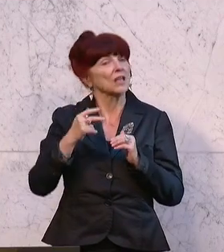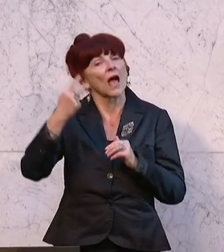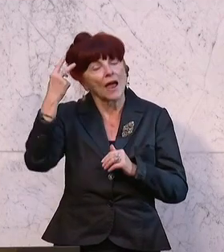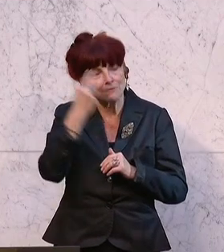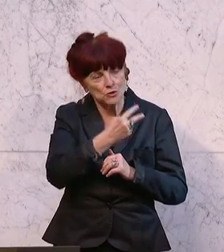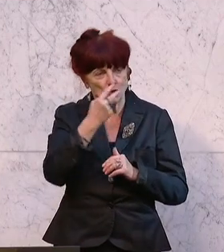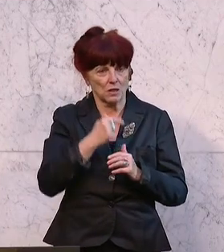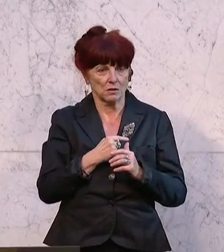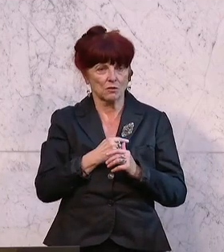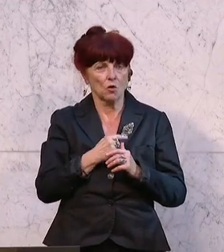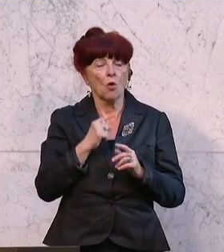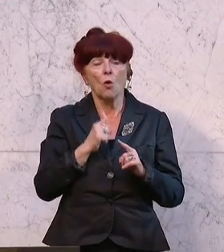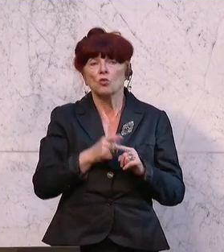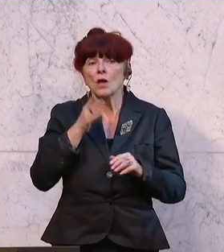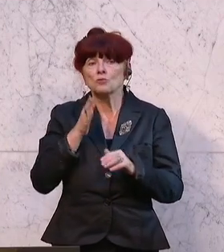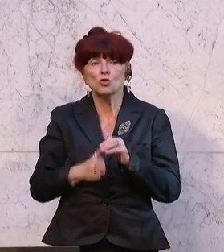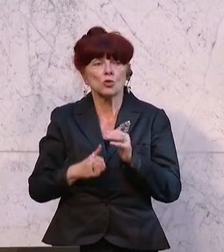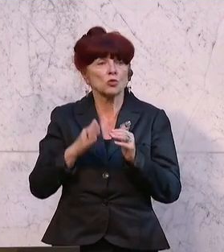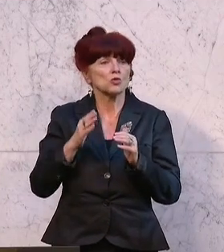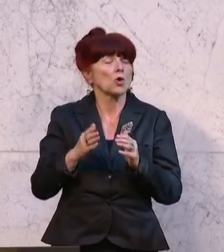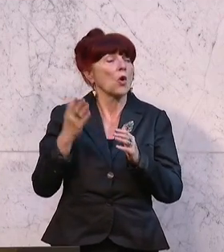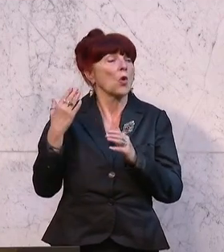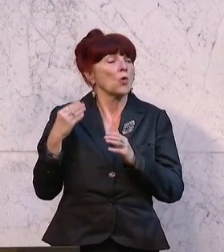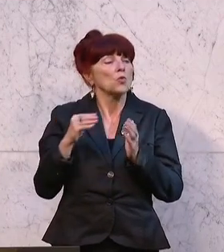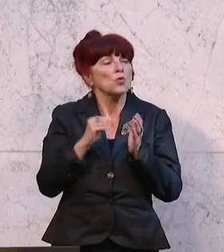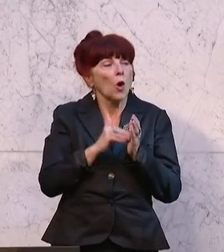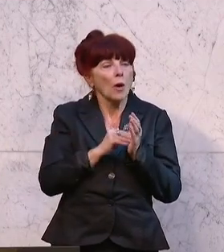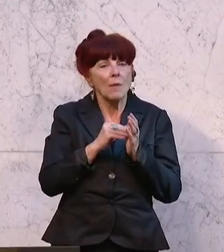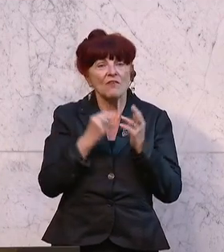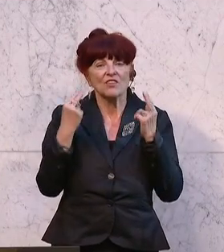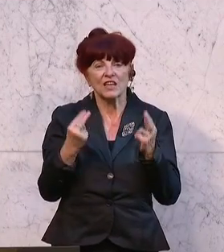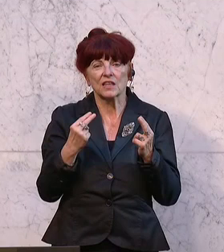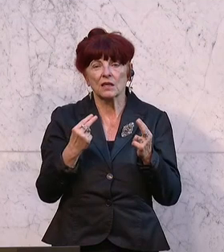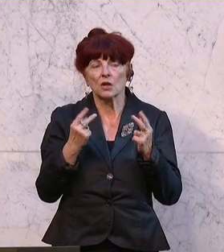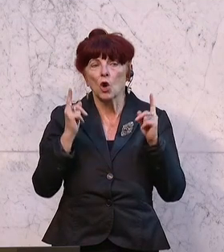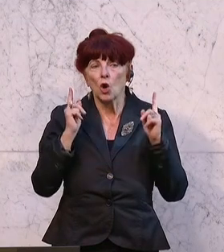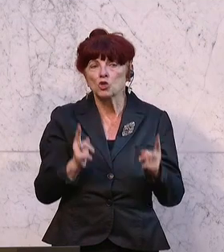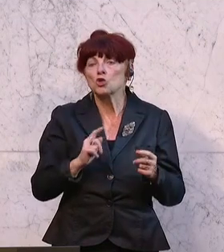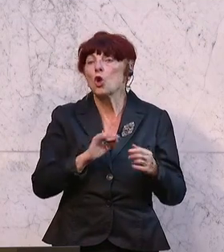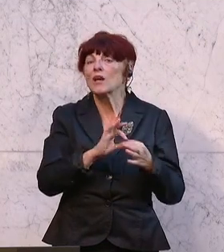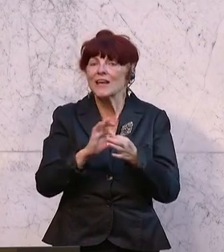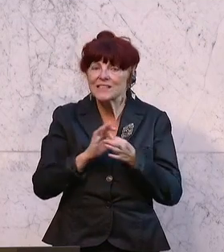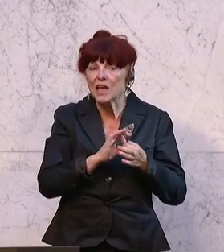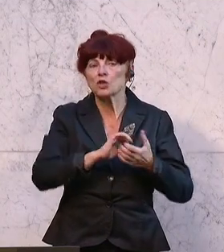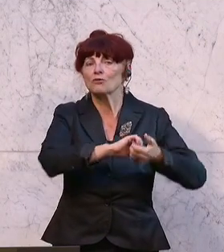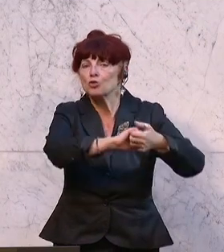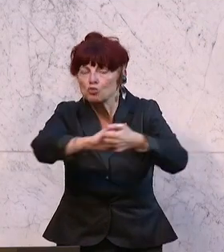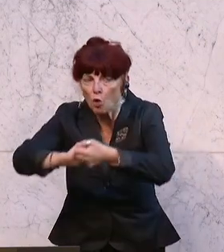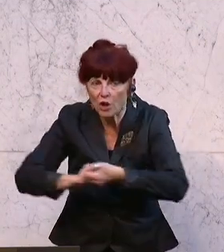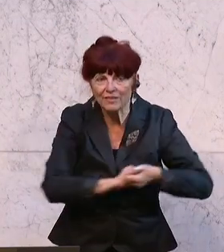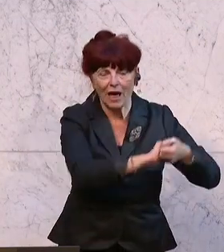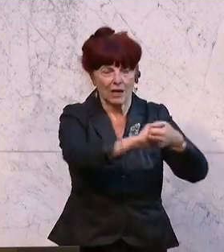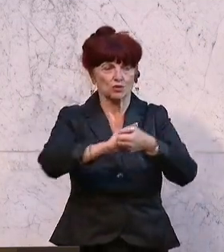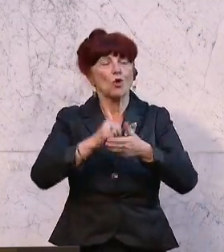abschließend von mir noch, ich glaube, dass es wichtig ist, dass wir eine solidarische Gesellschaft erhalten und in dem Sinn ein